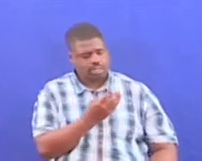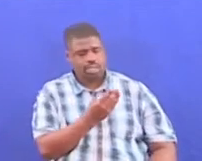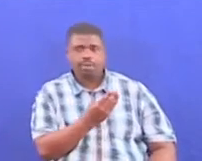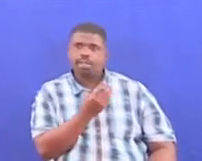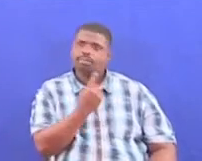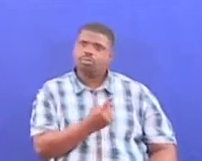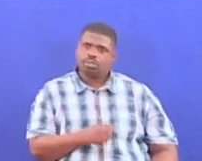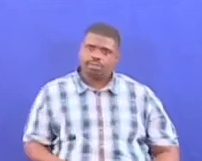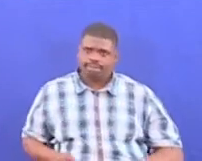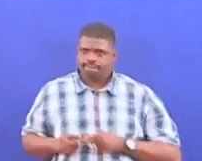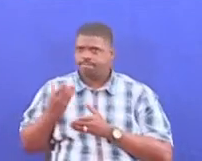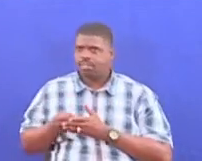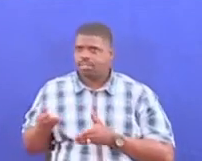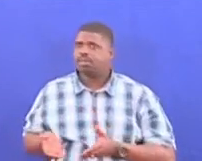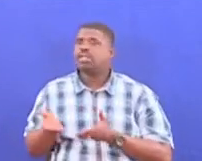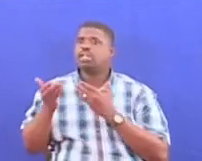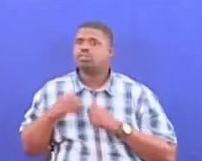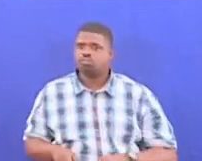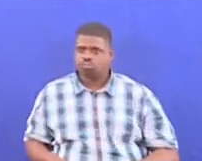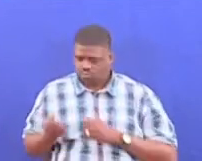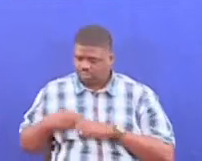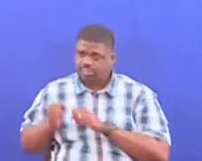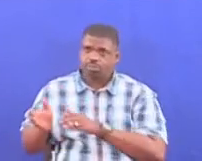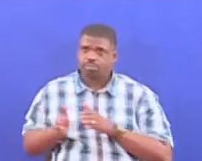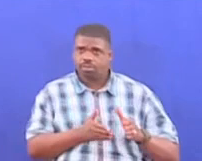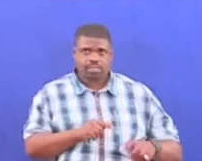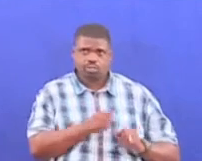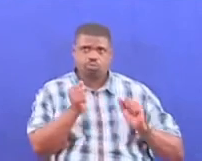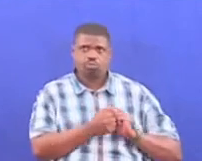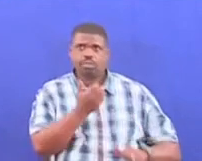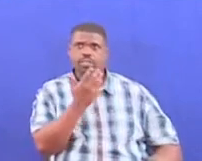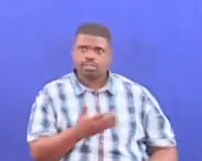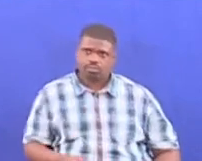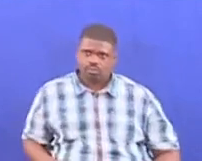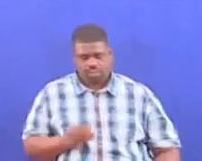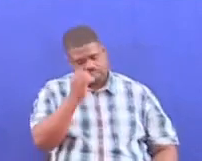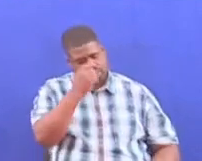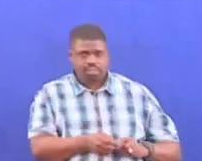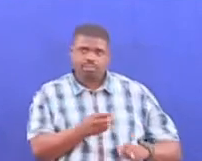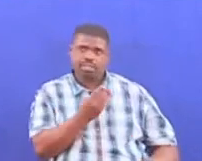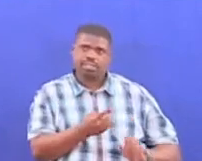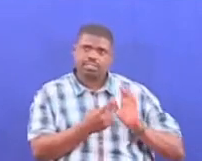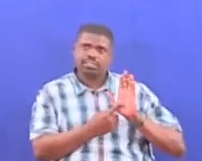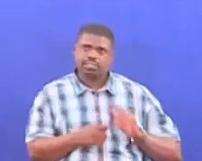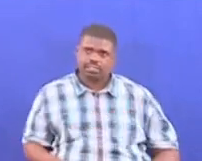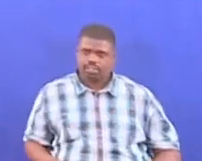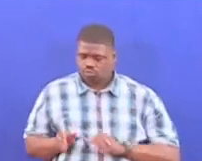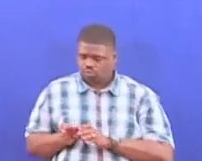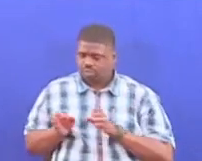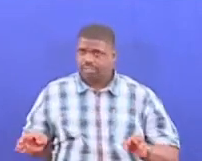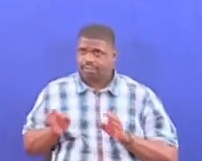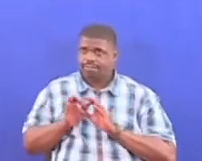moja na further maindeleo ambazo mpango nye utekizaji wa mpango tuikuwa tionia kuminatano, saona thimia sasina sita walau hapa tuitenga